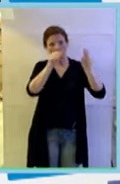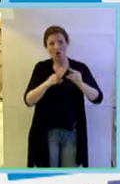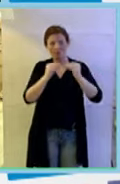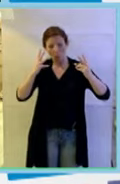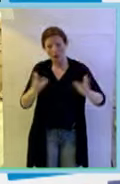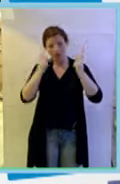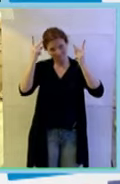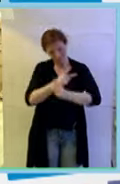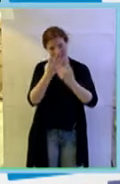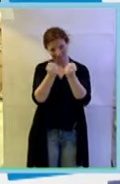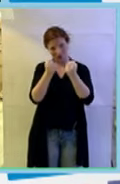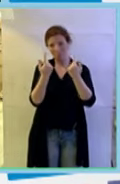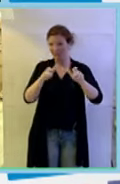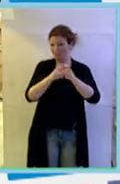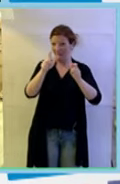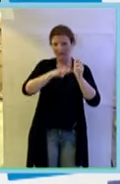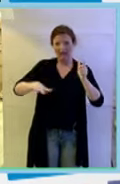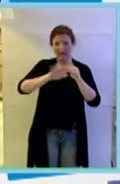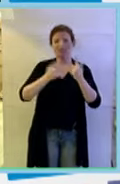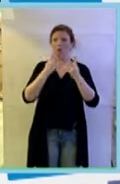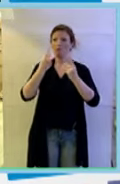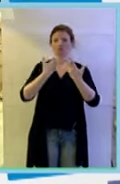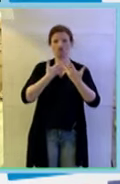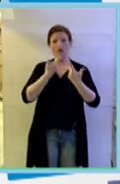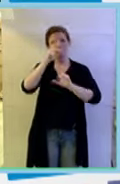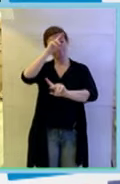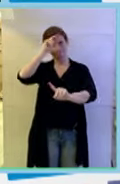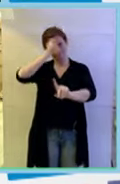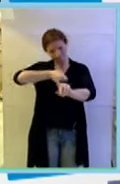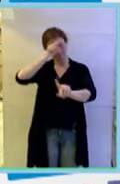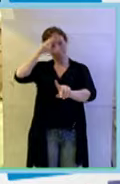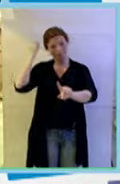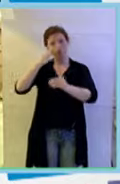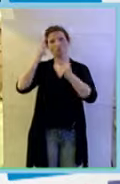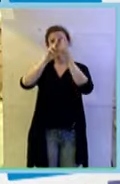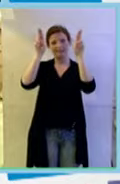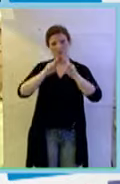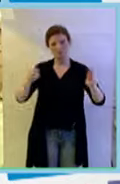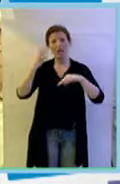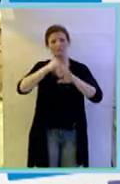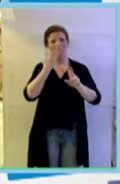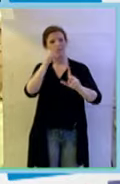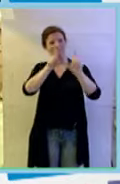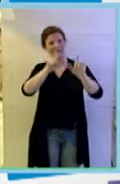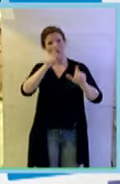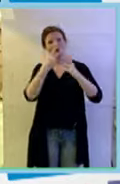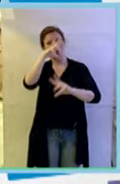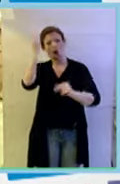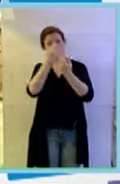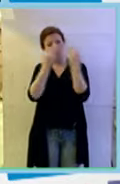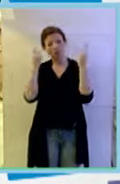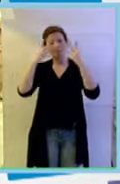per questo paese che siano credibili a livello internazionale che siano delle persone che conoscono i meccanismi anche